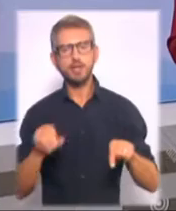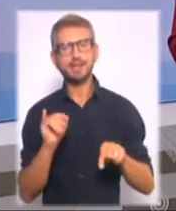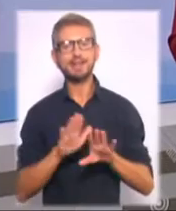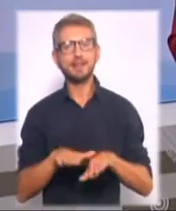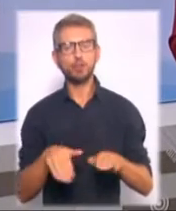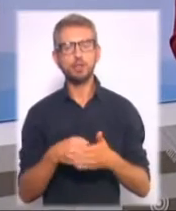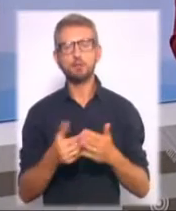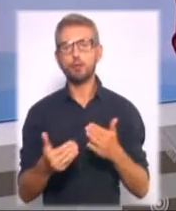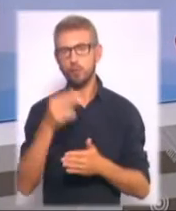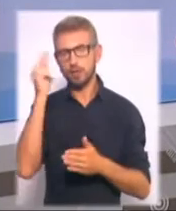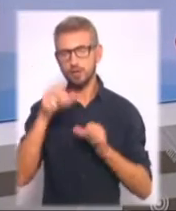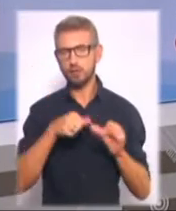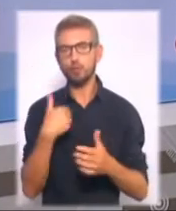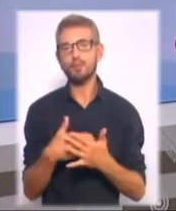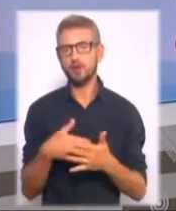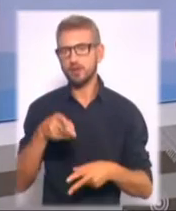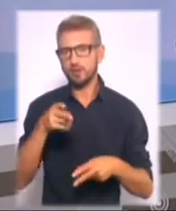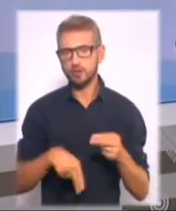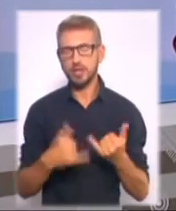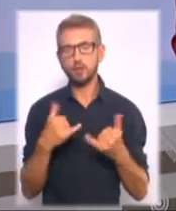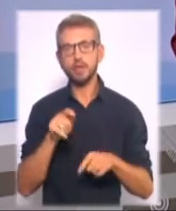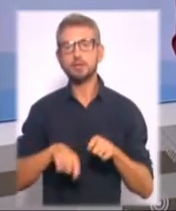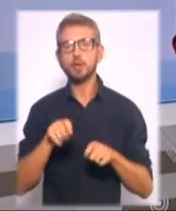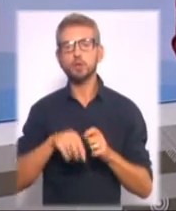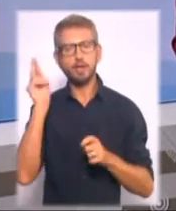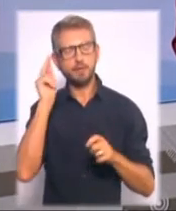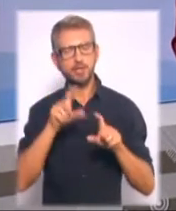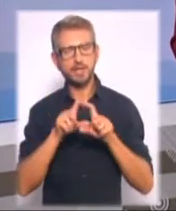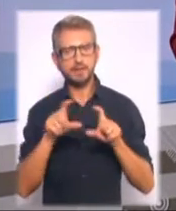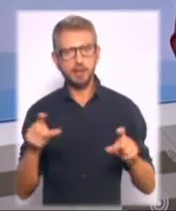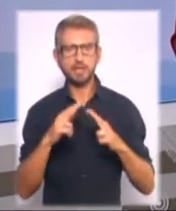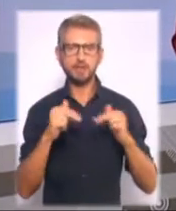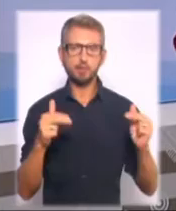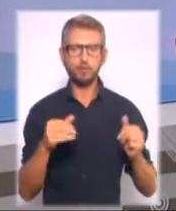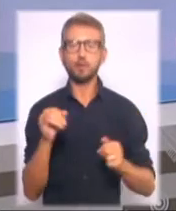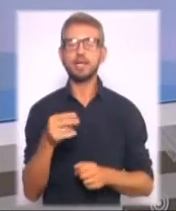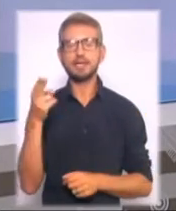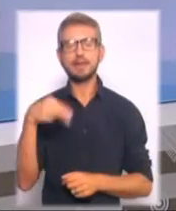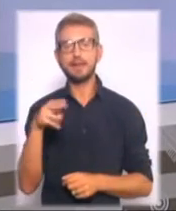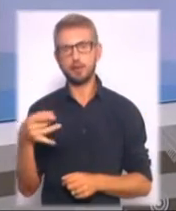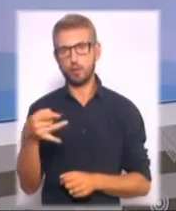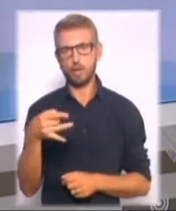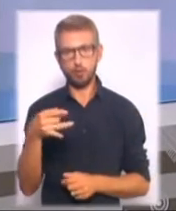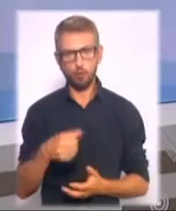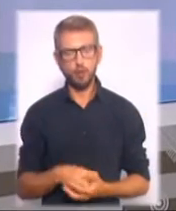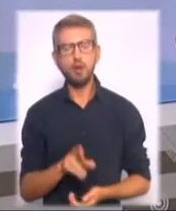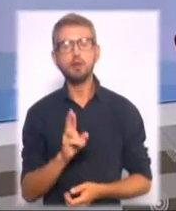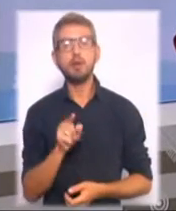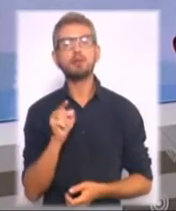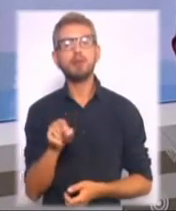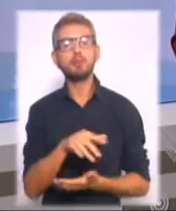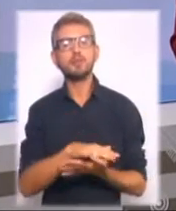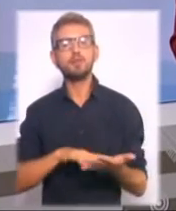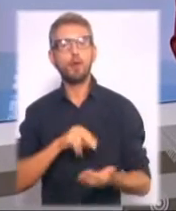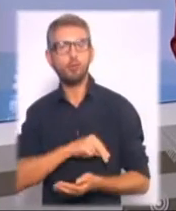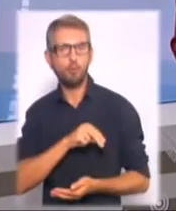нового навчального року майже завершили. Сьогодні інспектували освітні заклади у Дніпровському та Деснянському районах столиці. Як там тривають роботи